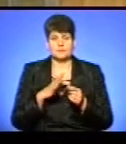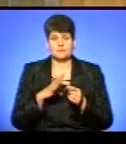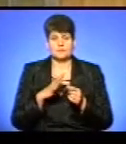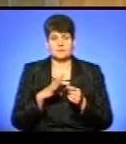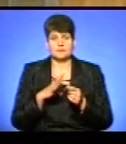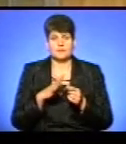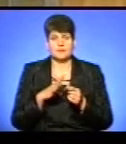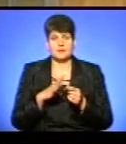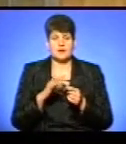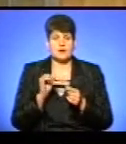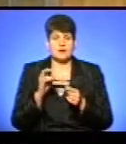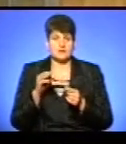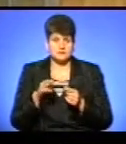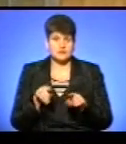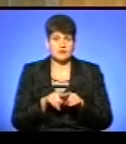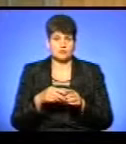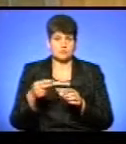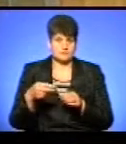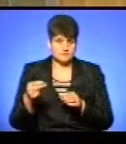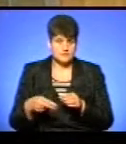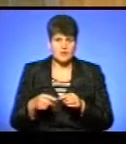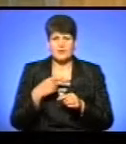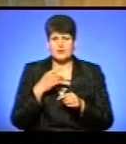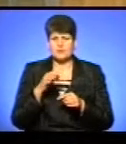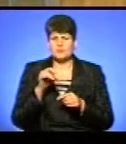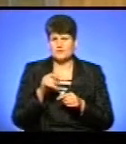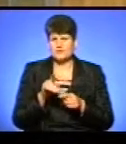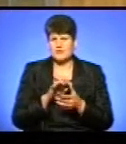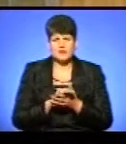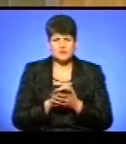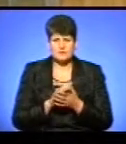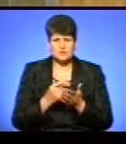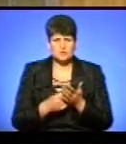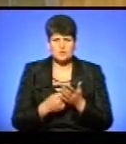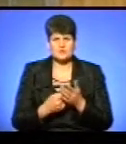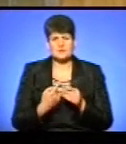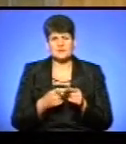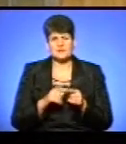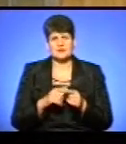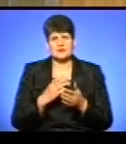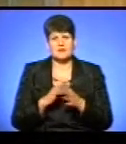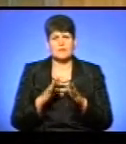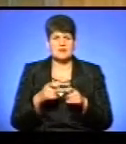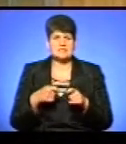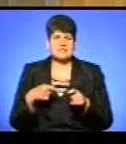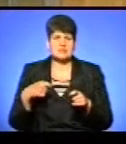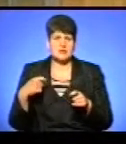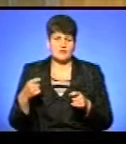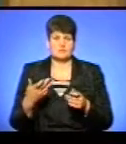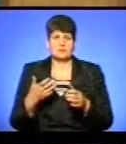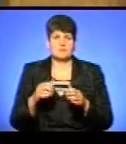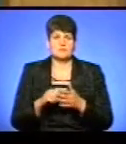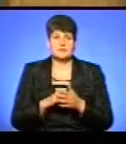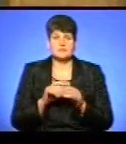оголошений обгонувальний акт, де він поставив свій підпис. і говорити про те, що він не ознайомлений з робочими доказами, звичайно, це йде в момент затягування матеріалів кримінального